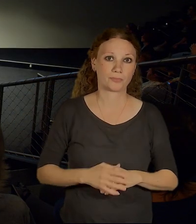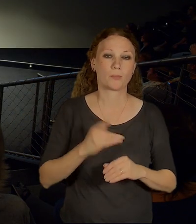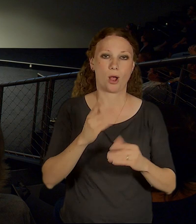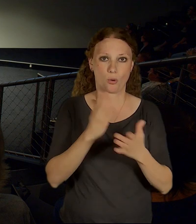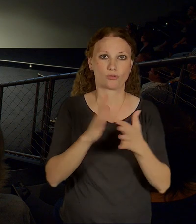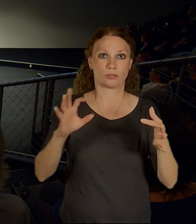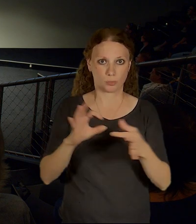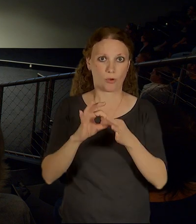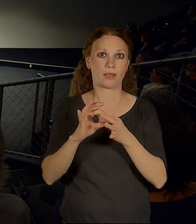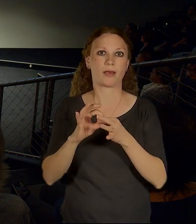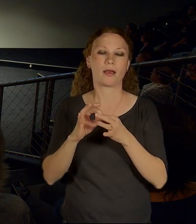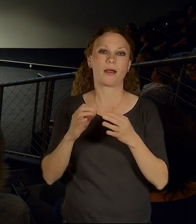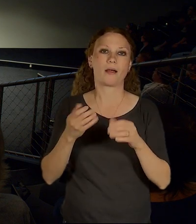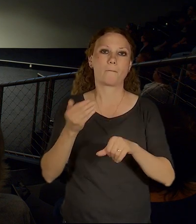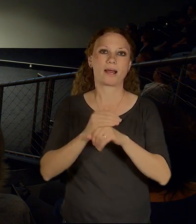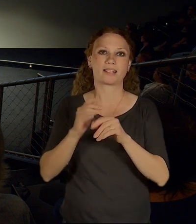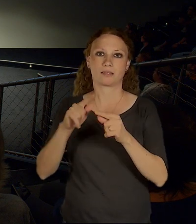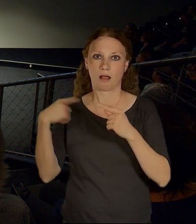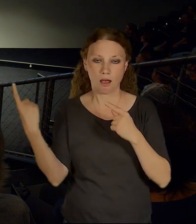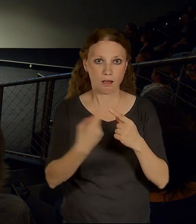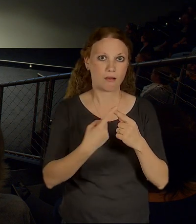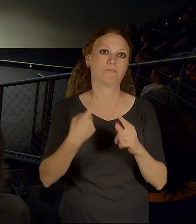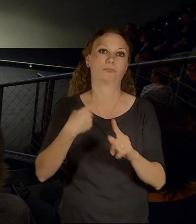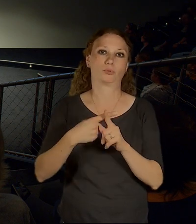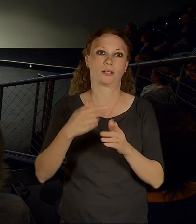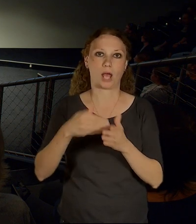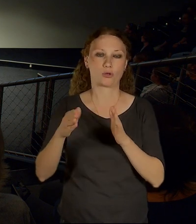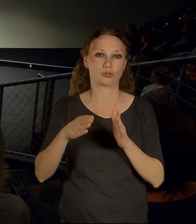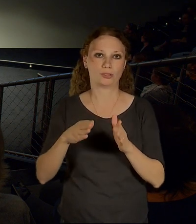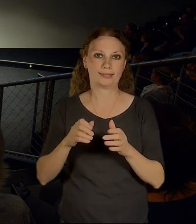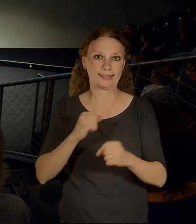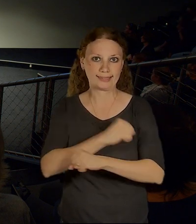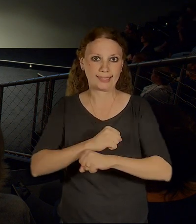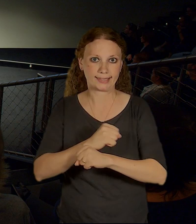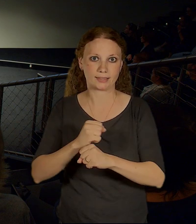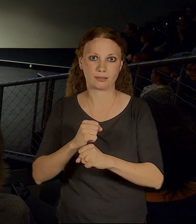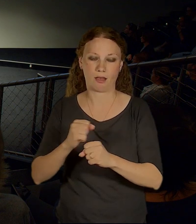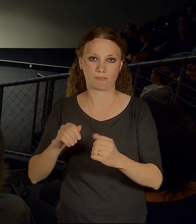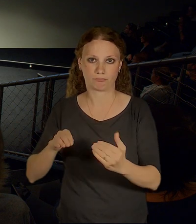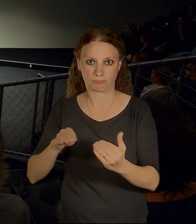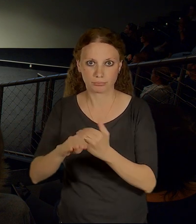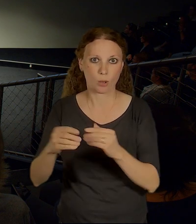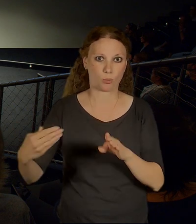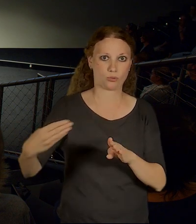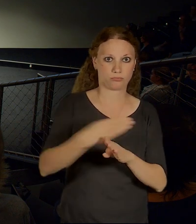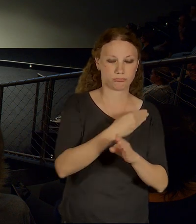ještě na Křížovou ulici a další. Takže tohle z toho řešení dopravní